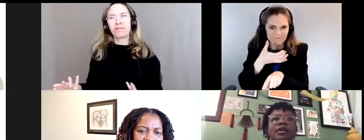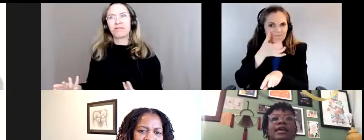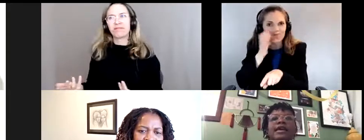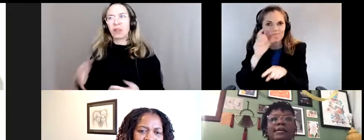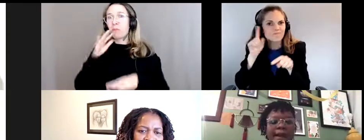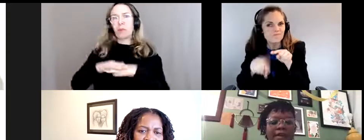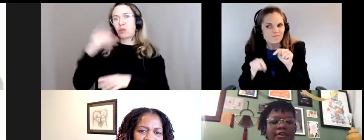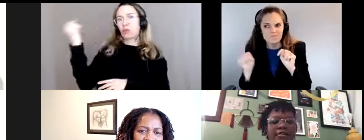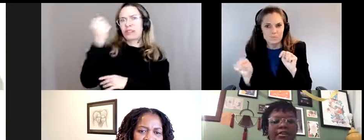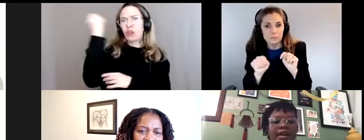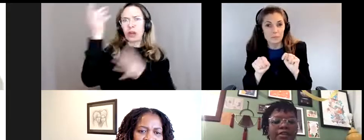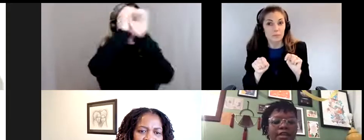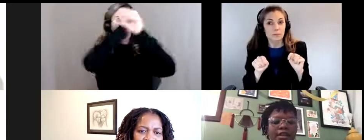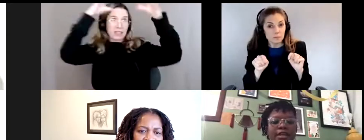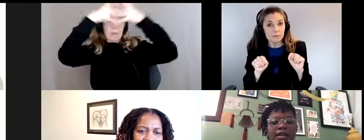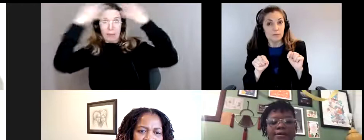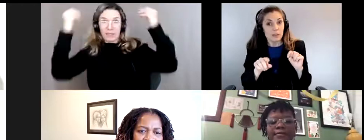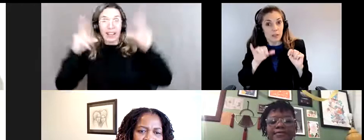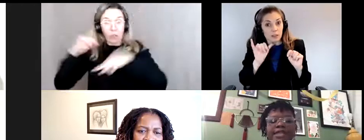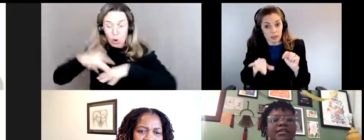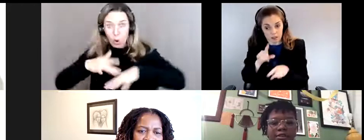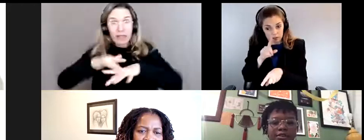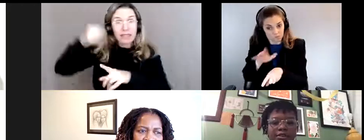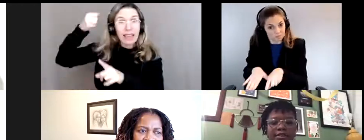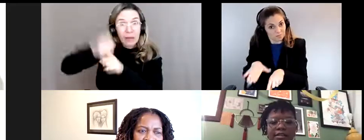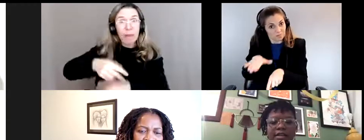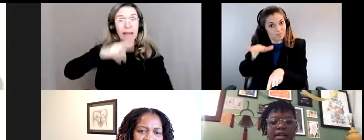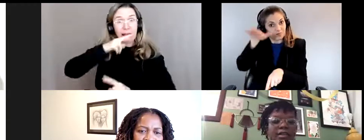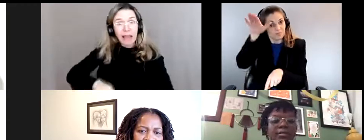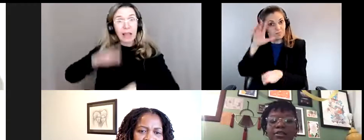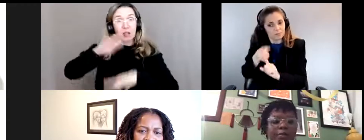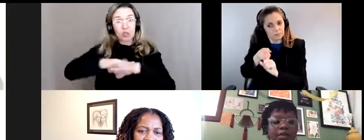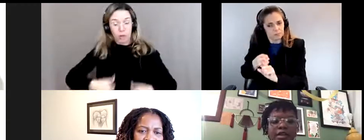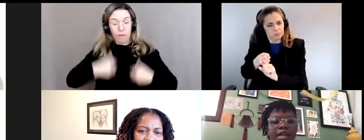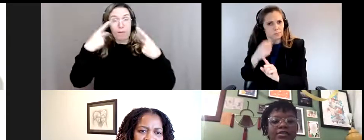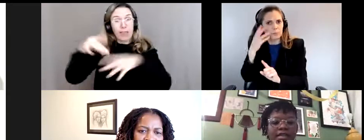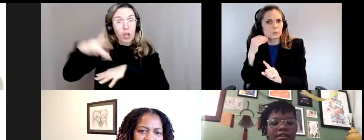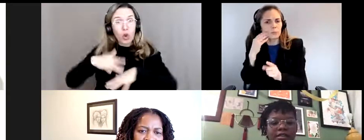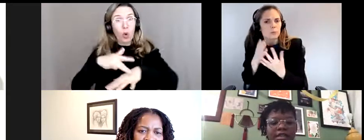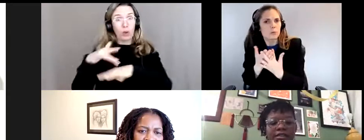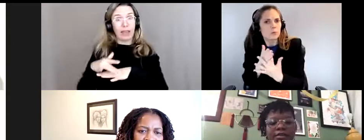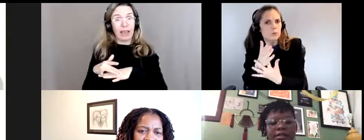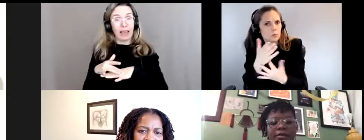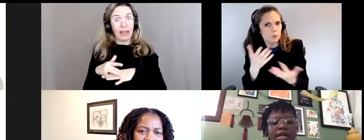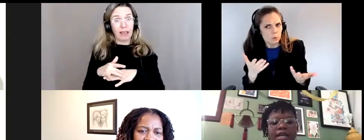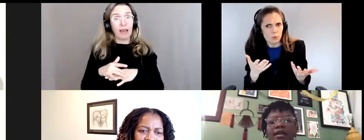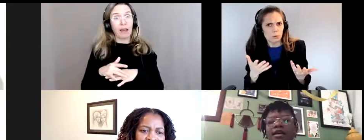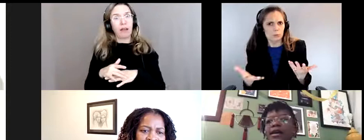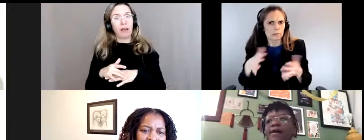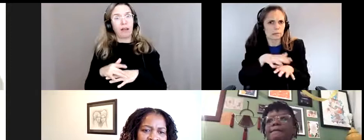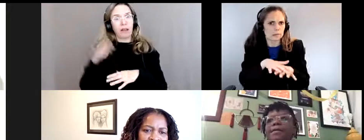théorie ou de concepts abstraits. On parle d'impacts très réels sur votre vie qui sont causés par ces